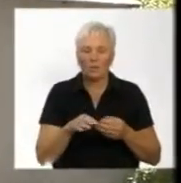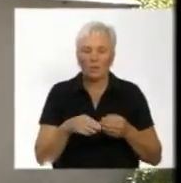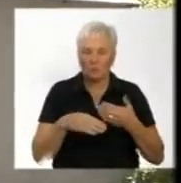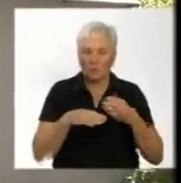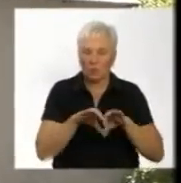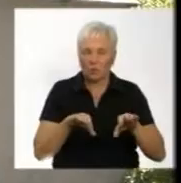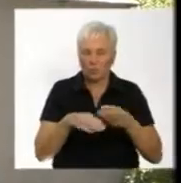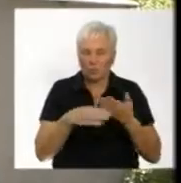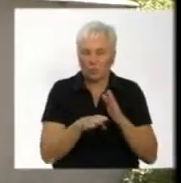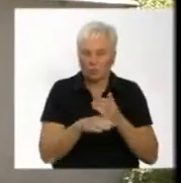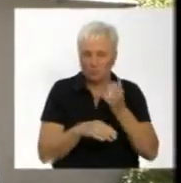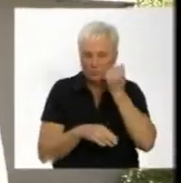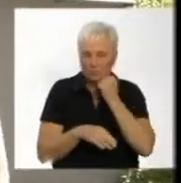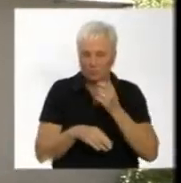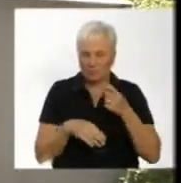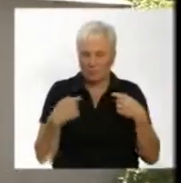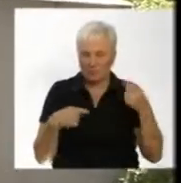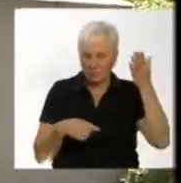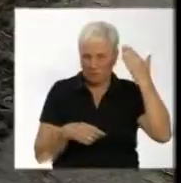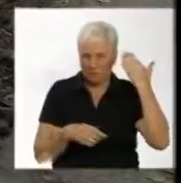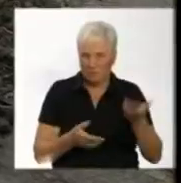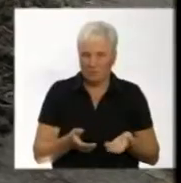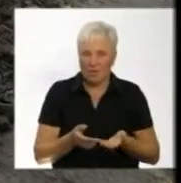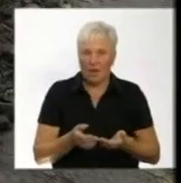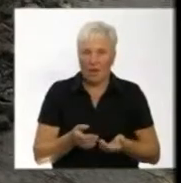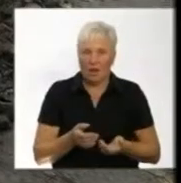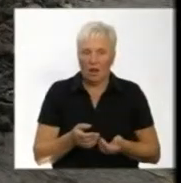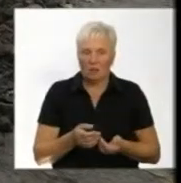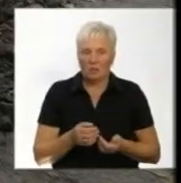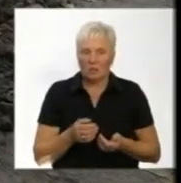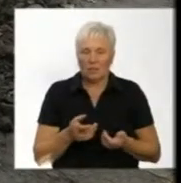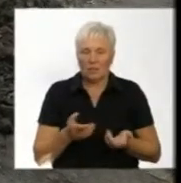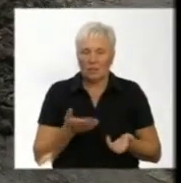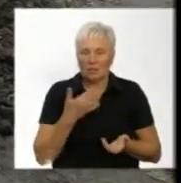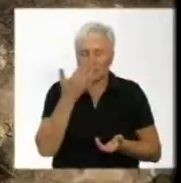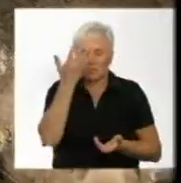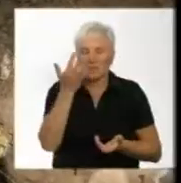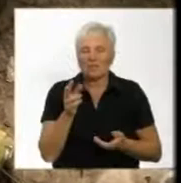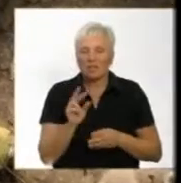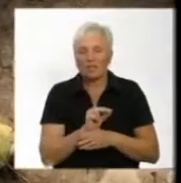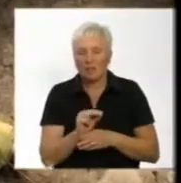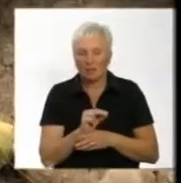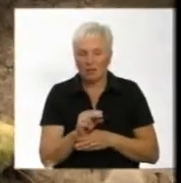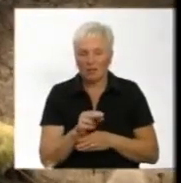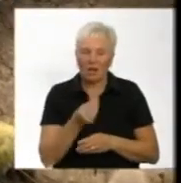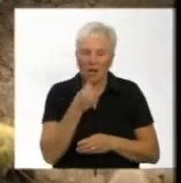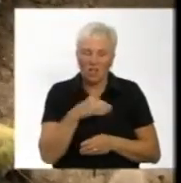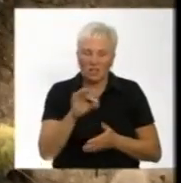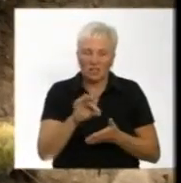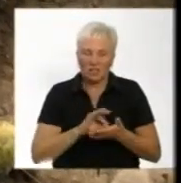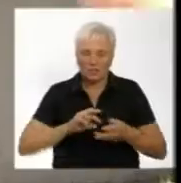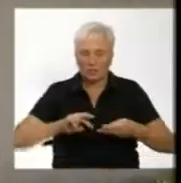спротивлення, розумієш. Смисел її йти туди, підніматися на другий поверх, якщо вона в землі і одразу не виходить. А чого раніше?